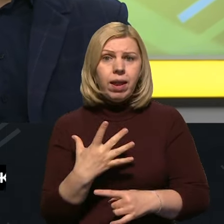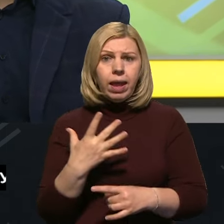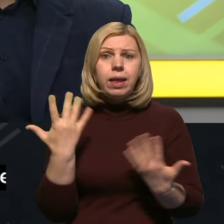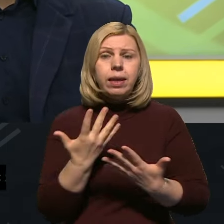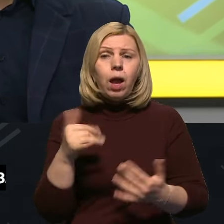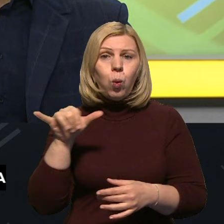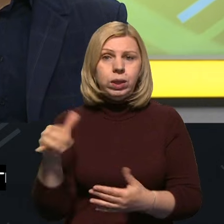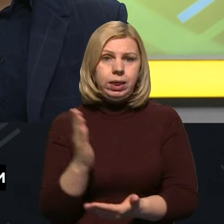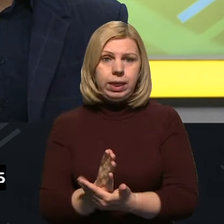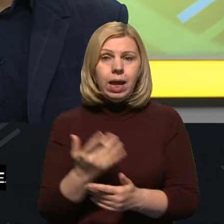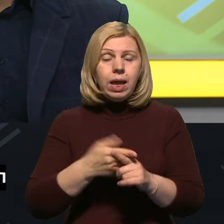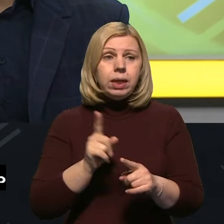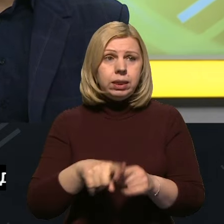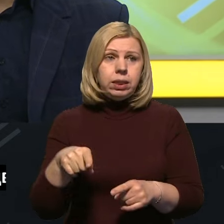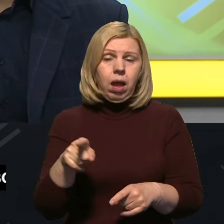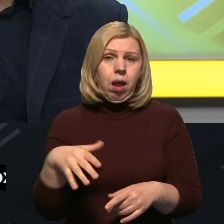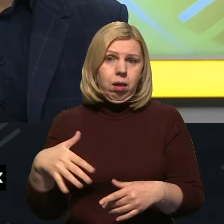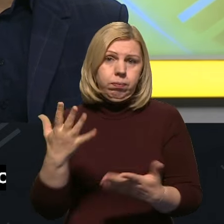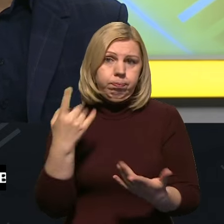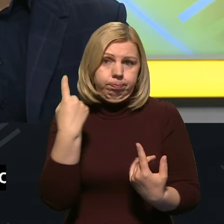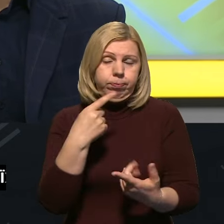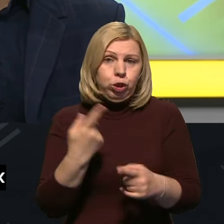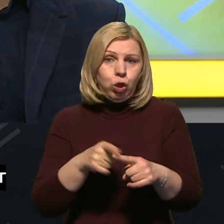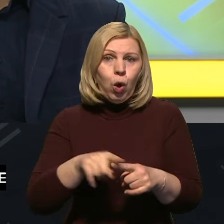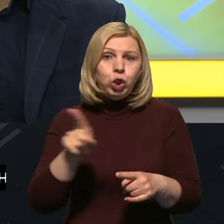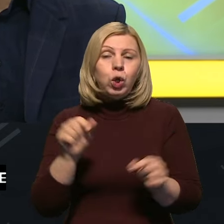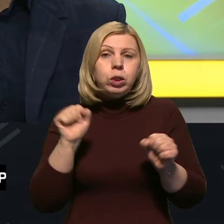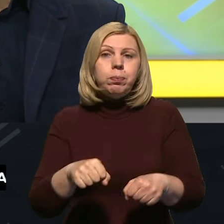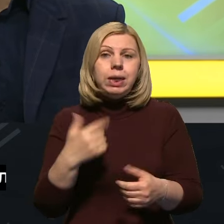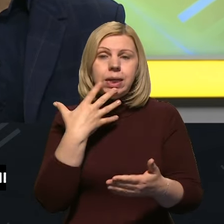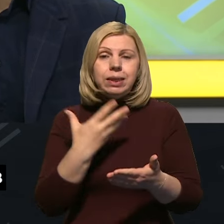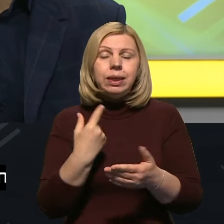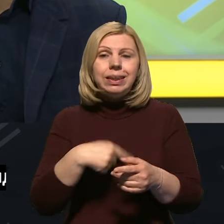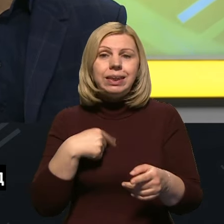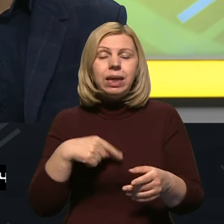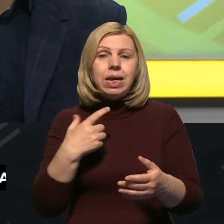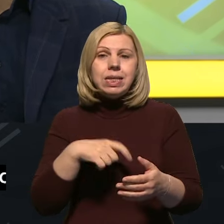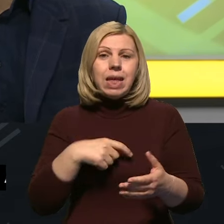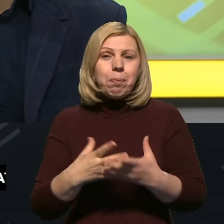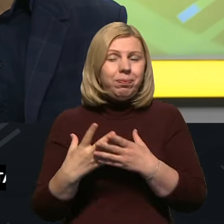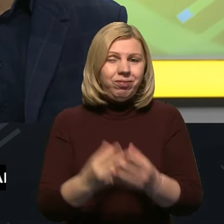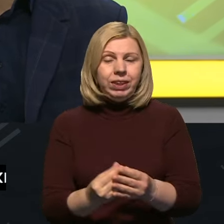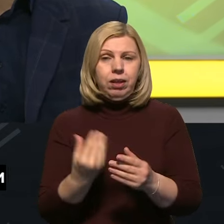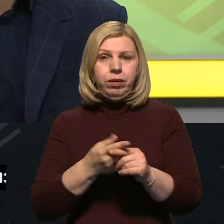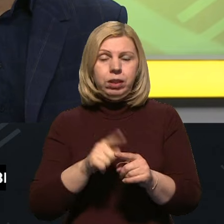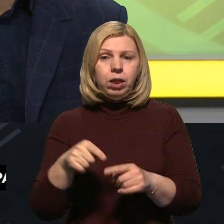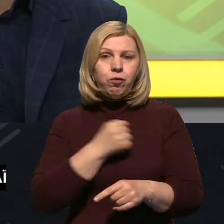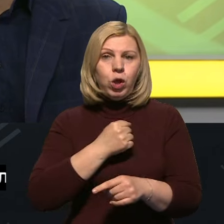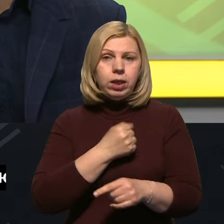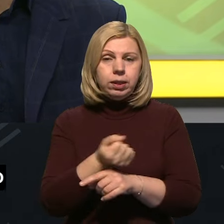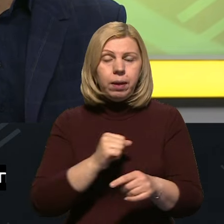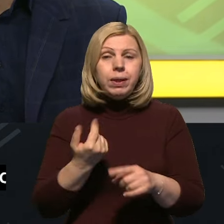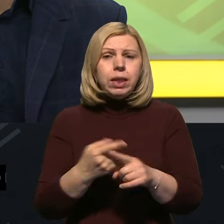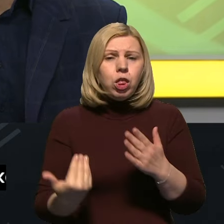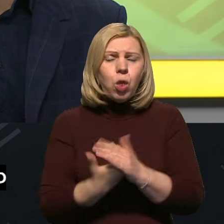яка в них просто є. Це об'єктивна верхівка того, що зміг себе вичувати російський військово-промисловий комплекс. Це абсолютно